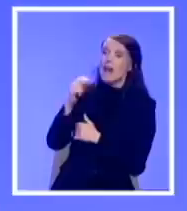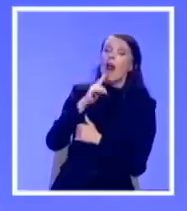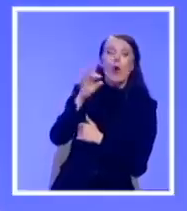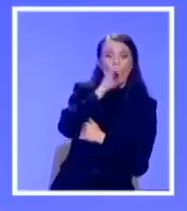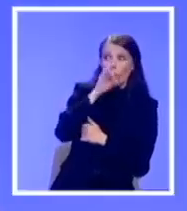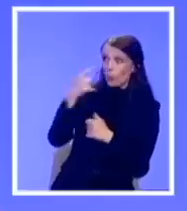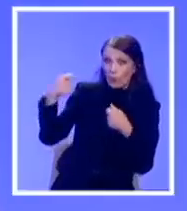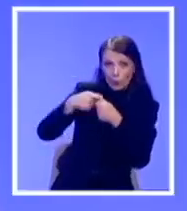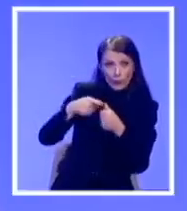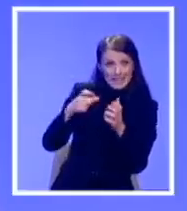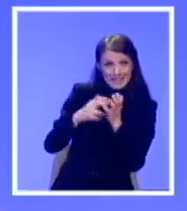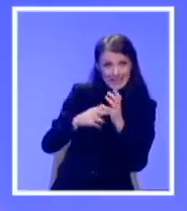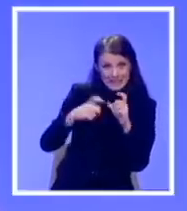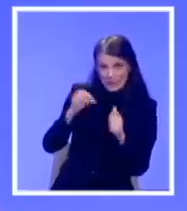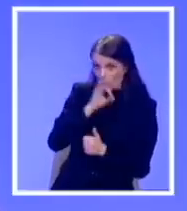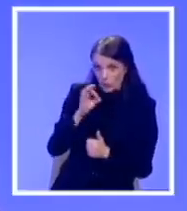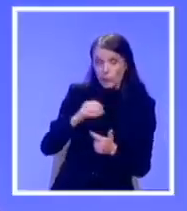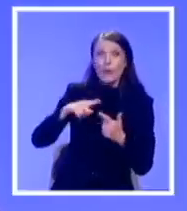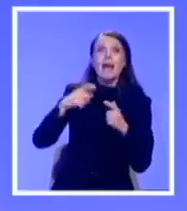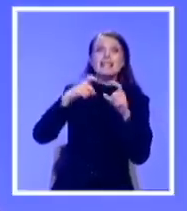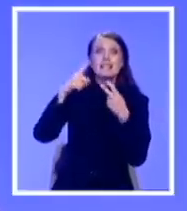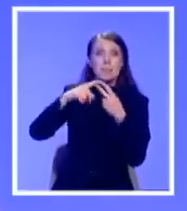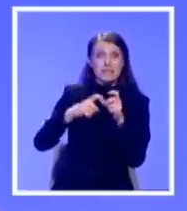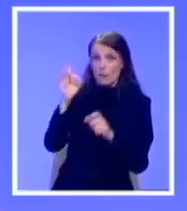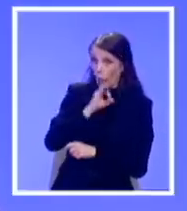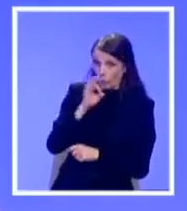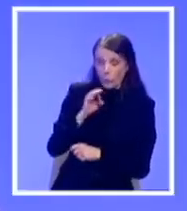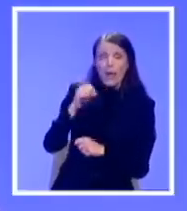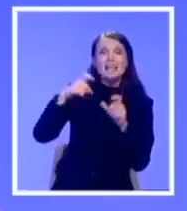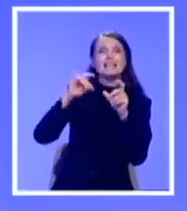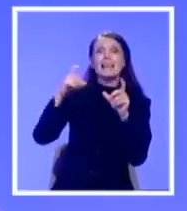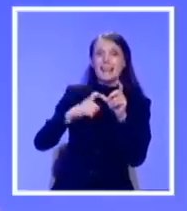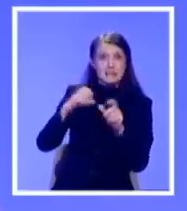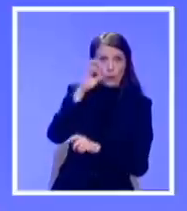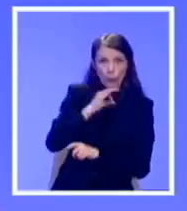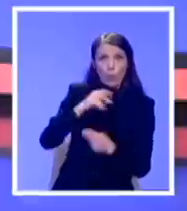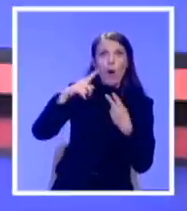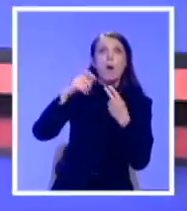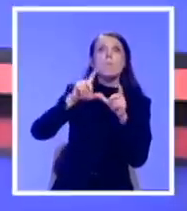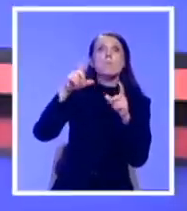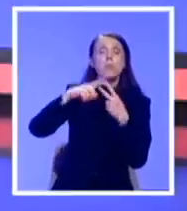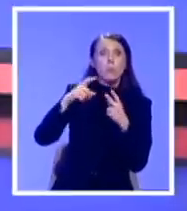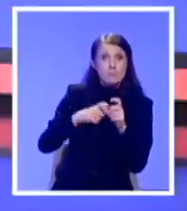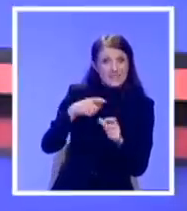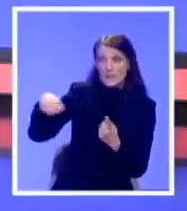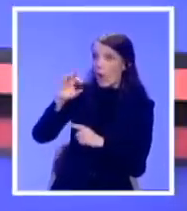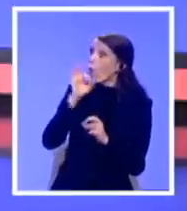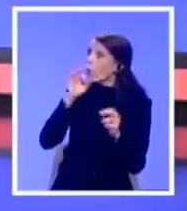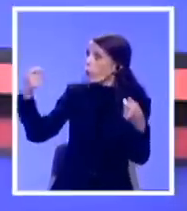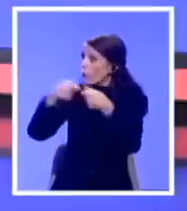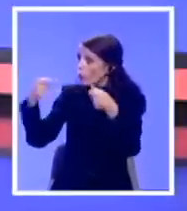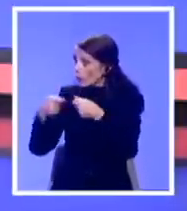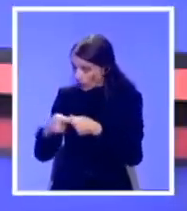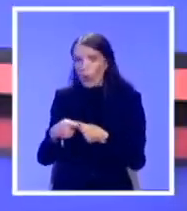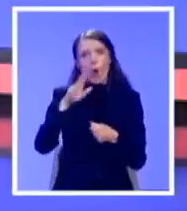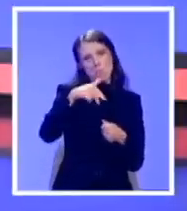Socijoliškom partijom Srbije, sa Srpskom naprednom strankom, sa radikalima, sa Pupsom ili sa bilo nam ime. Pa recimo,